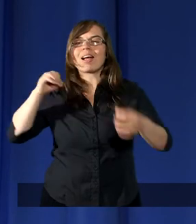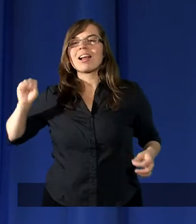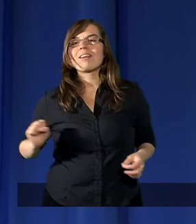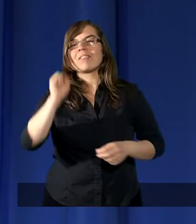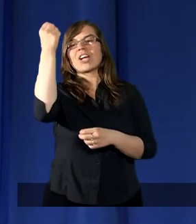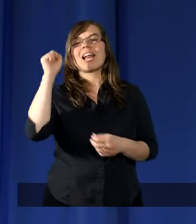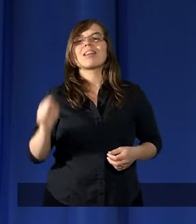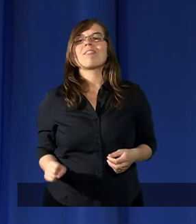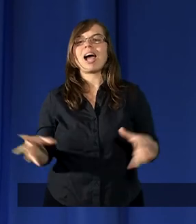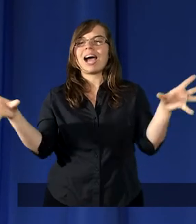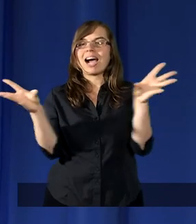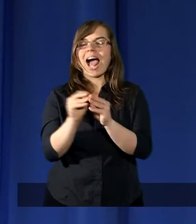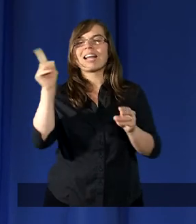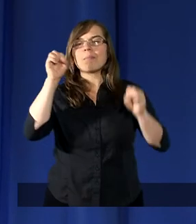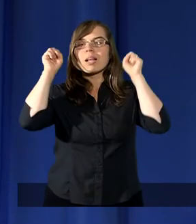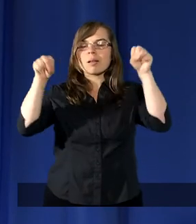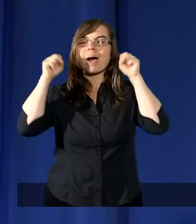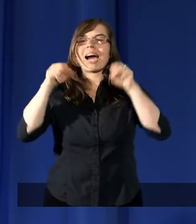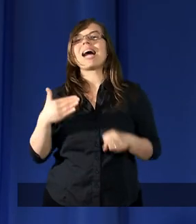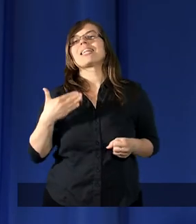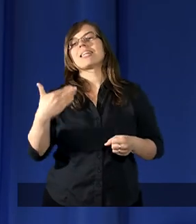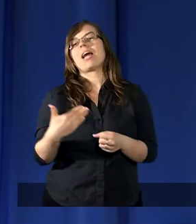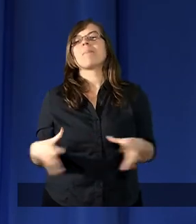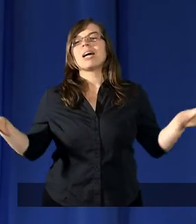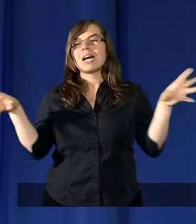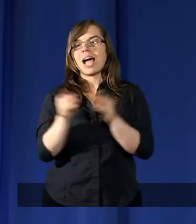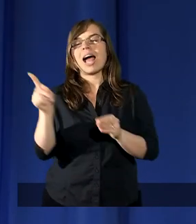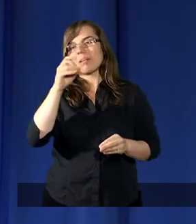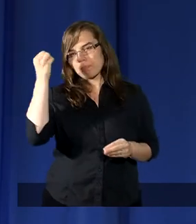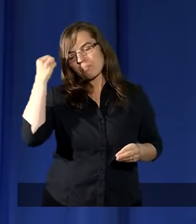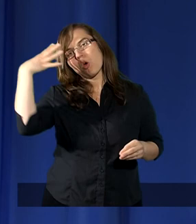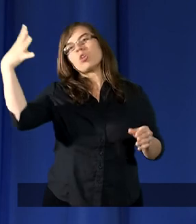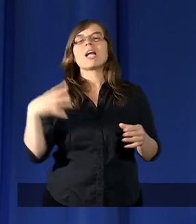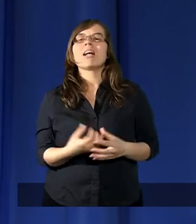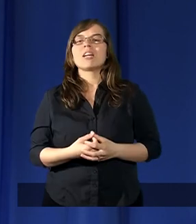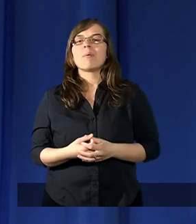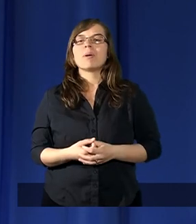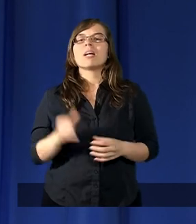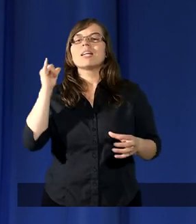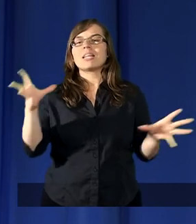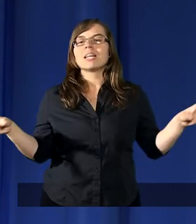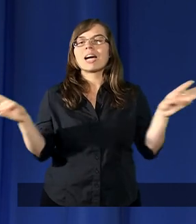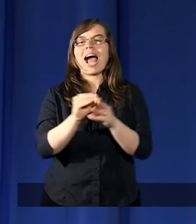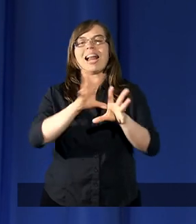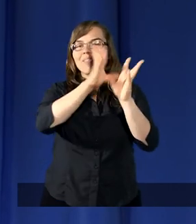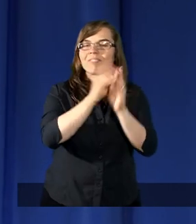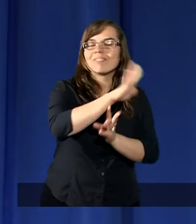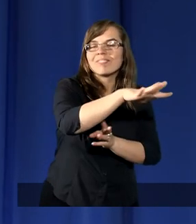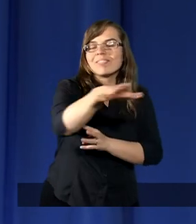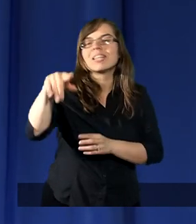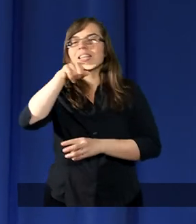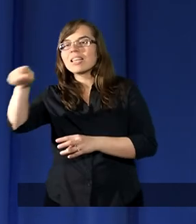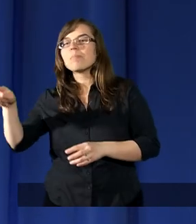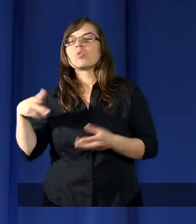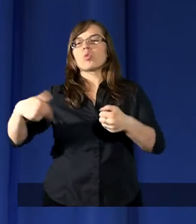zwycięstwa razem z barankiem, razem z Mojżeszem i z razem z wszystkimi